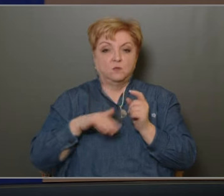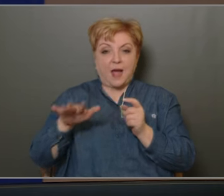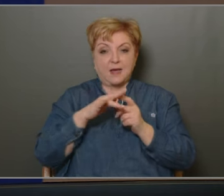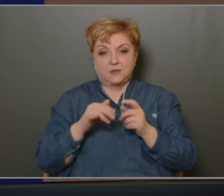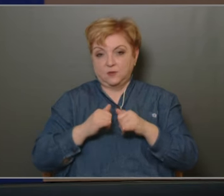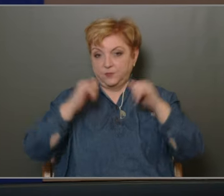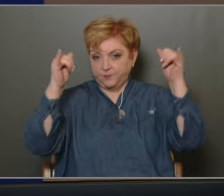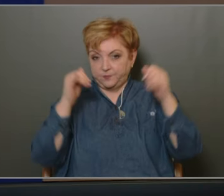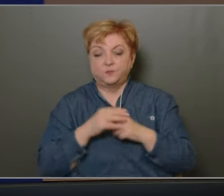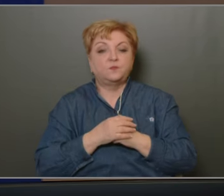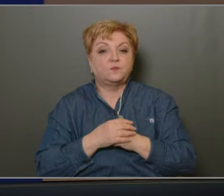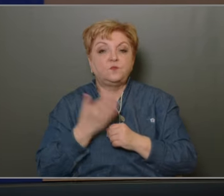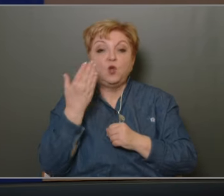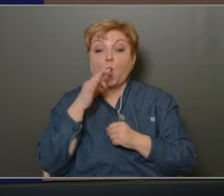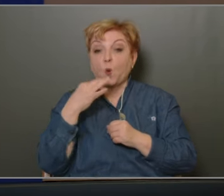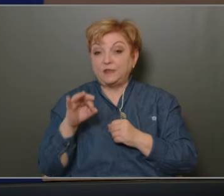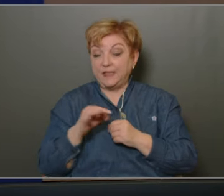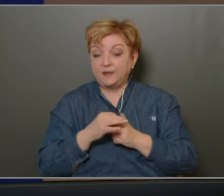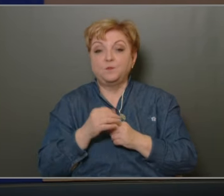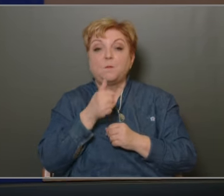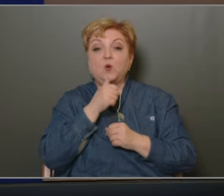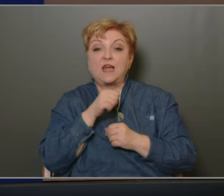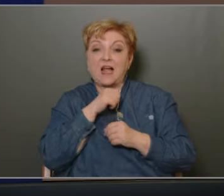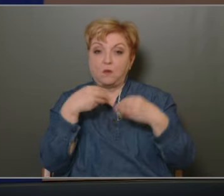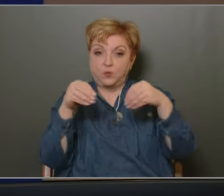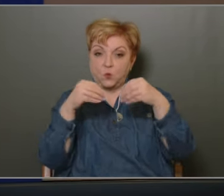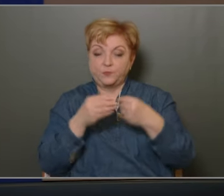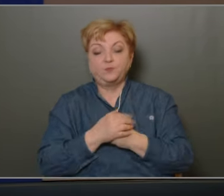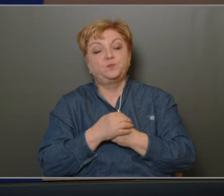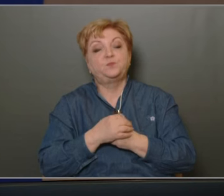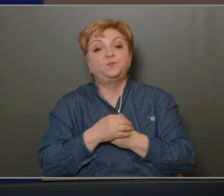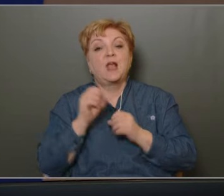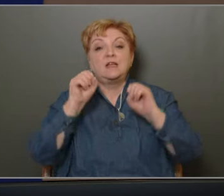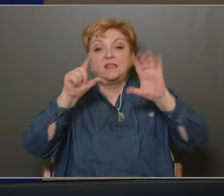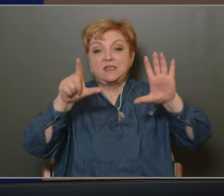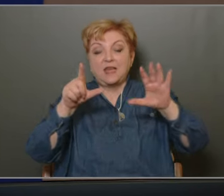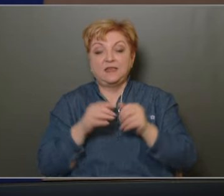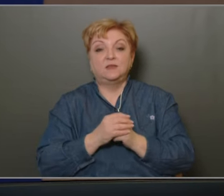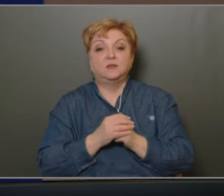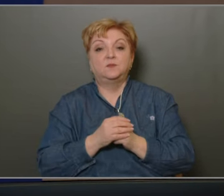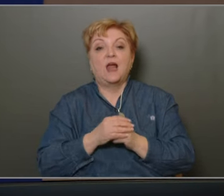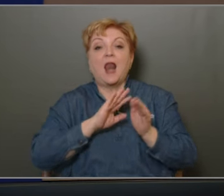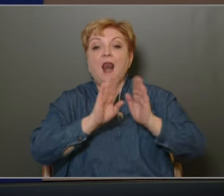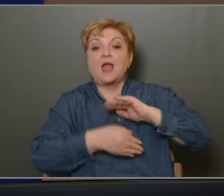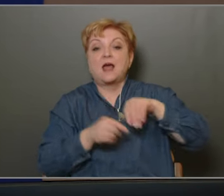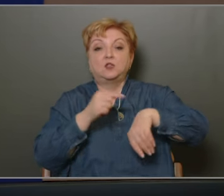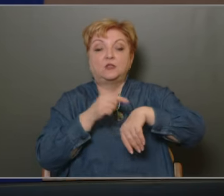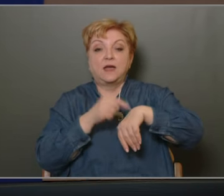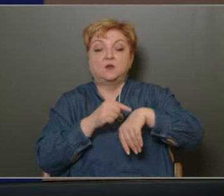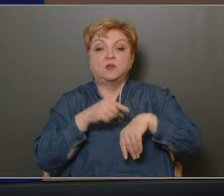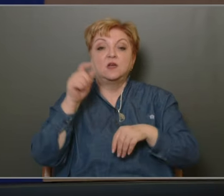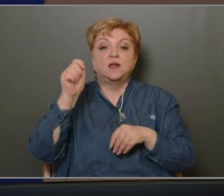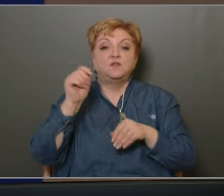megvalósításáról Holotnés Rameg Kornélia és Puknér Gábor előterjesztésében 17-ként tárgyaljuk a lejárt határ idei